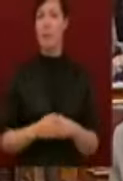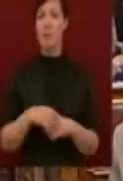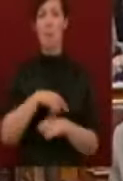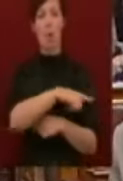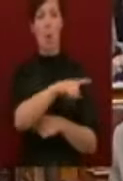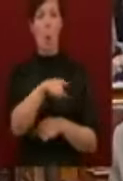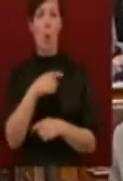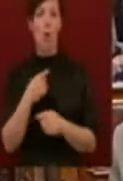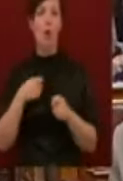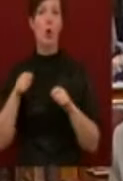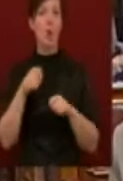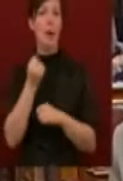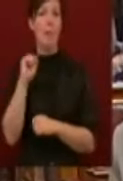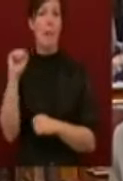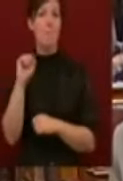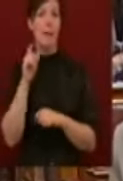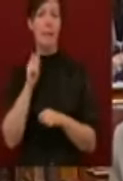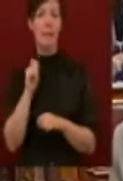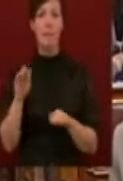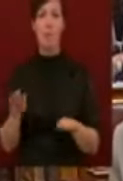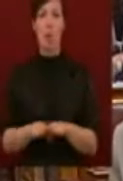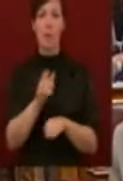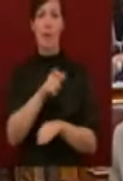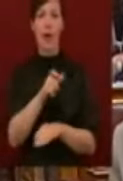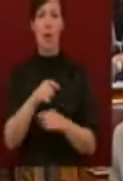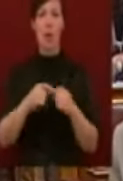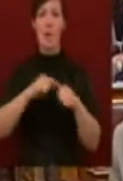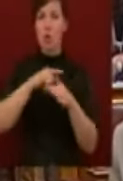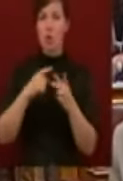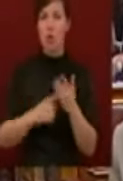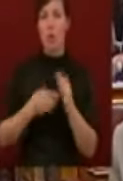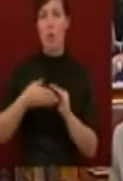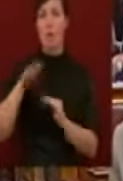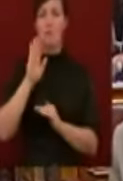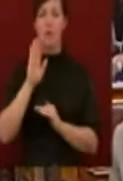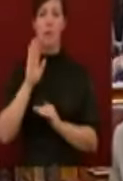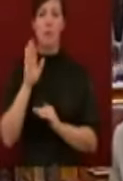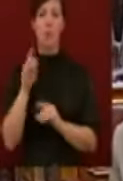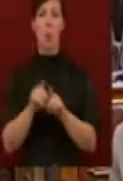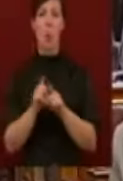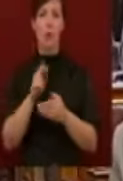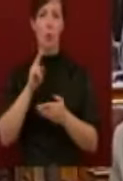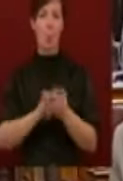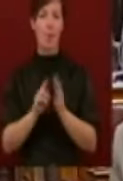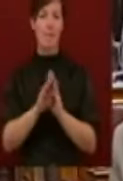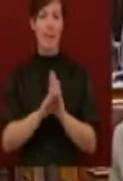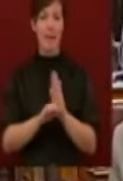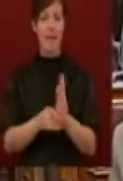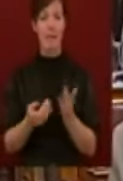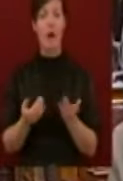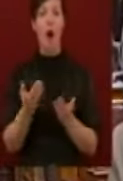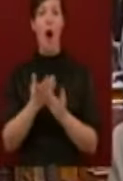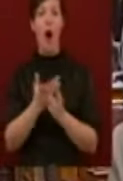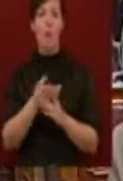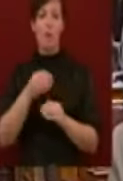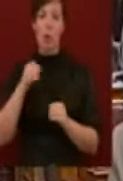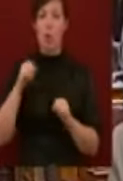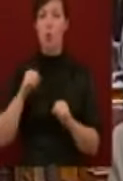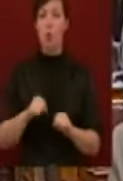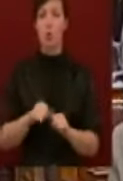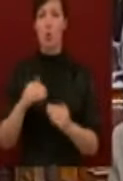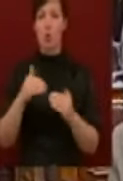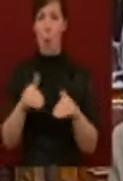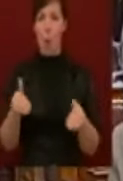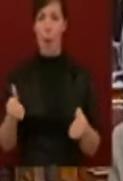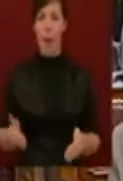képviselőtársaim, sorra szavaztak meg olyan törvényeket, amelyek korlátozták, vagy súlyosan gyengítették a klasszikus szabadságjogokat, a